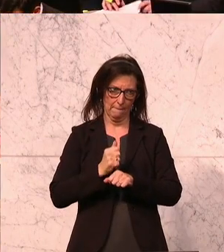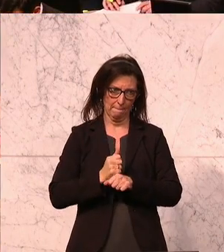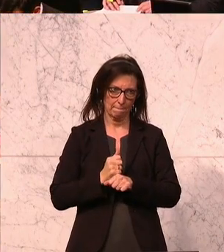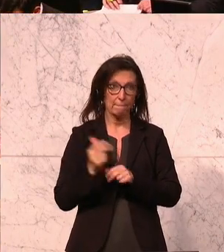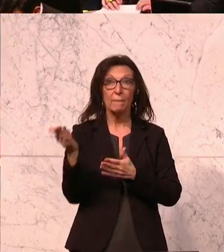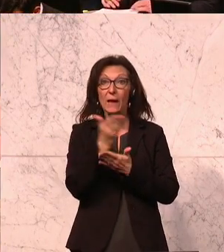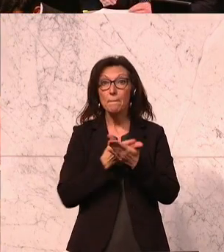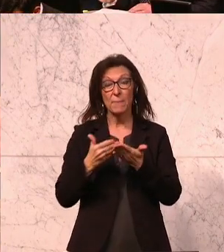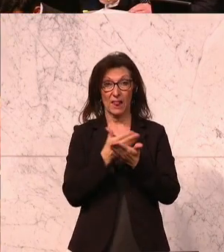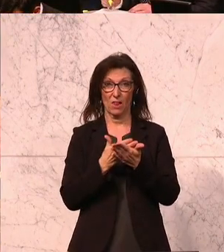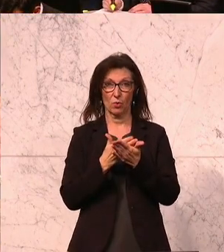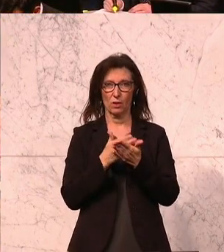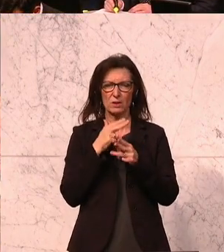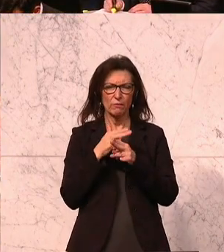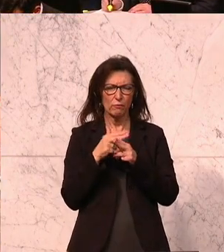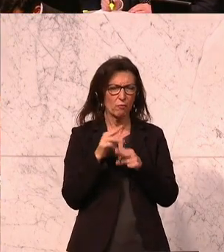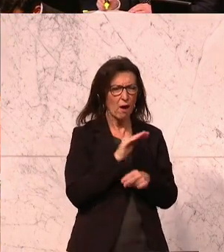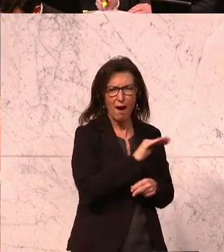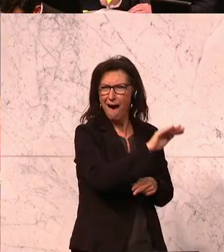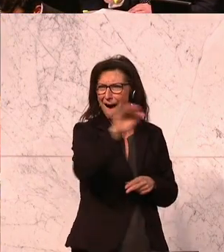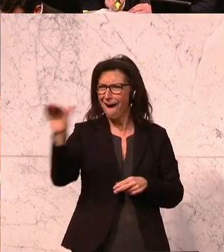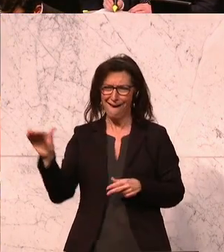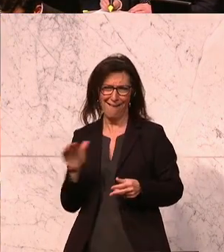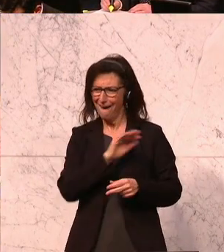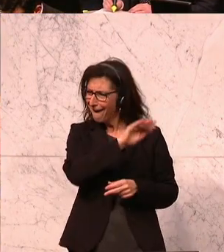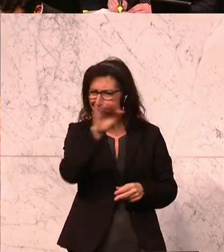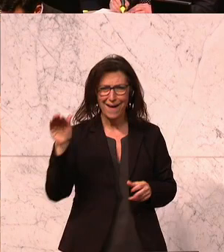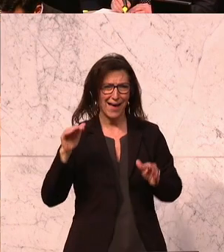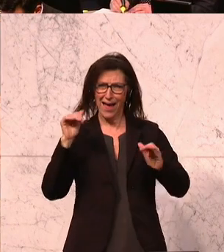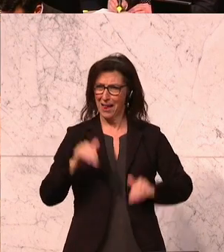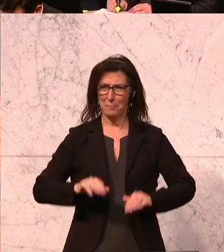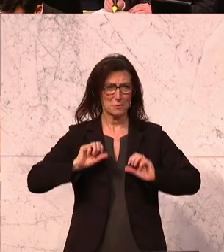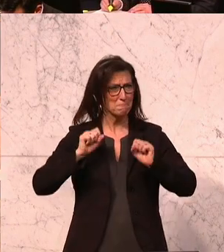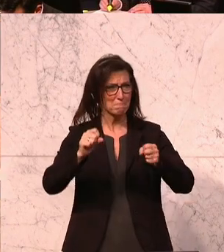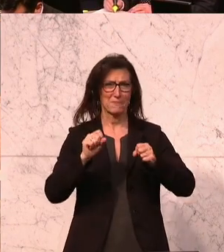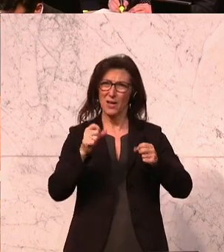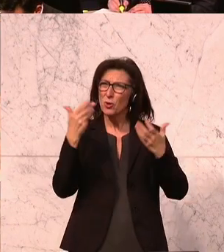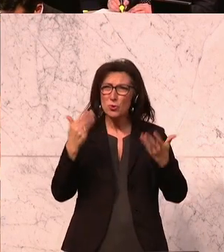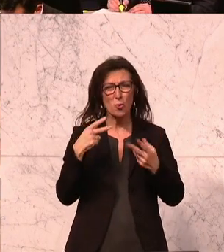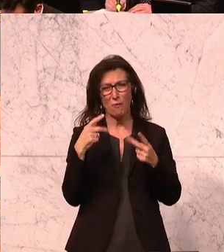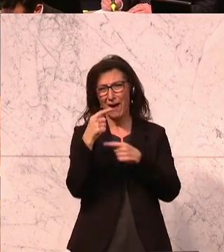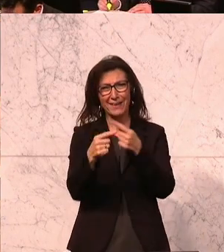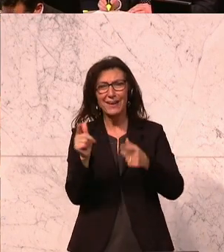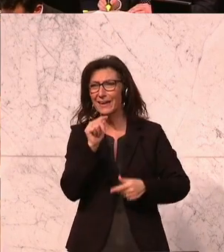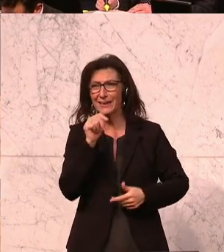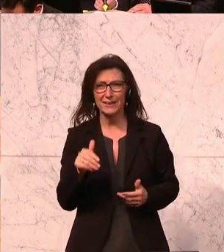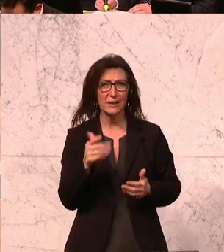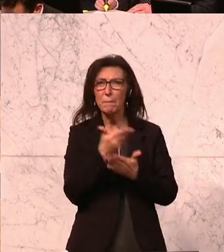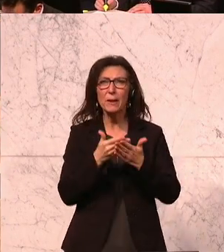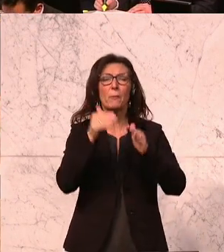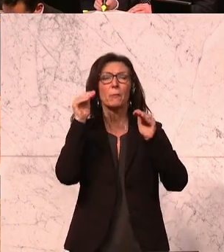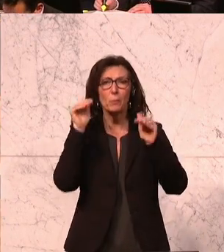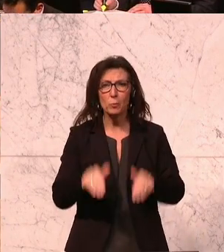Bildung geht uns alle etwas an und so können wir nicht mehr weitermachen. Bildung muss, muss